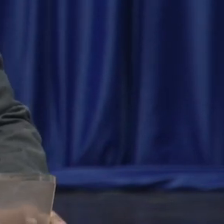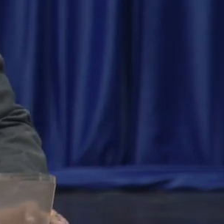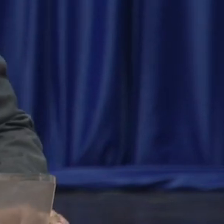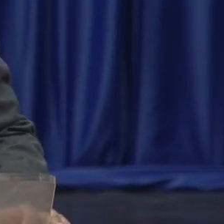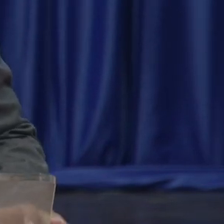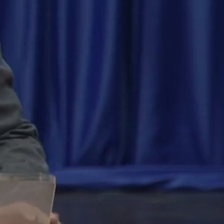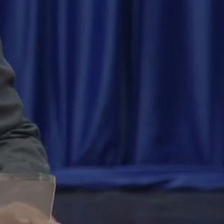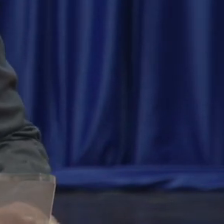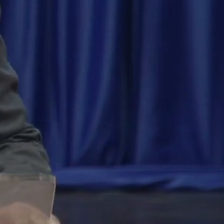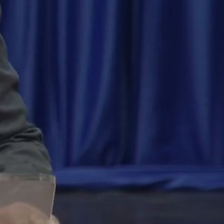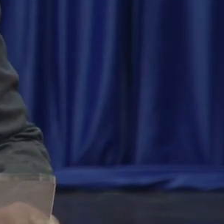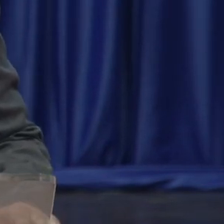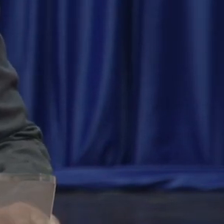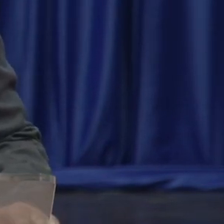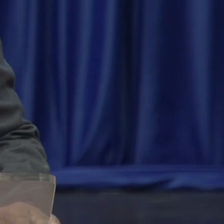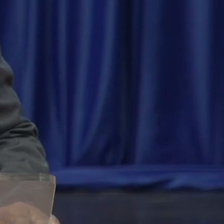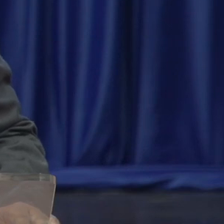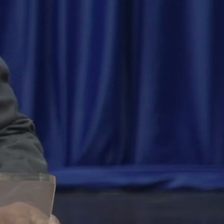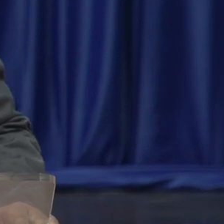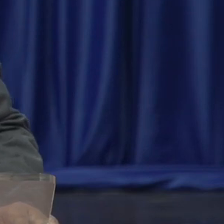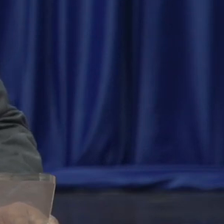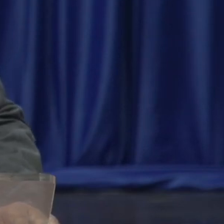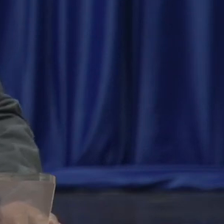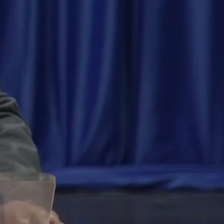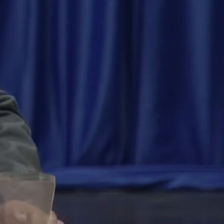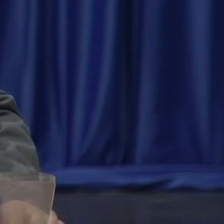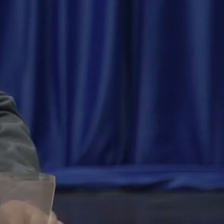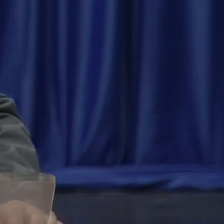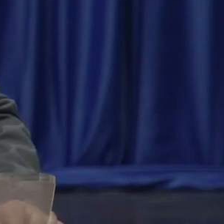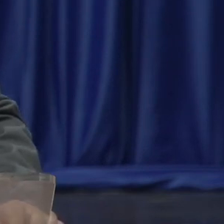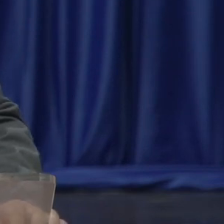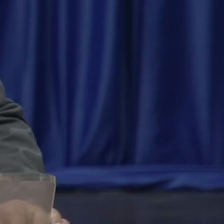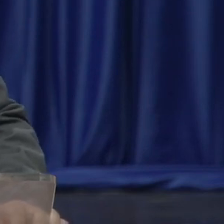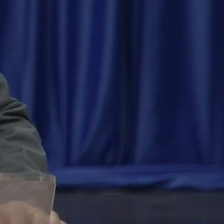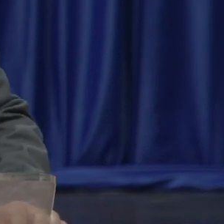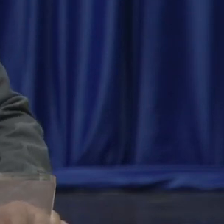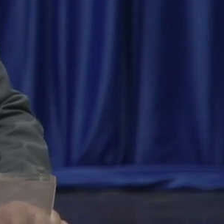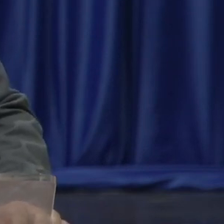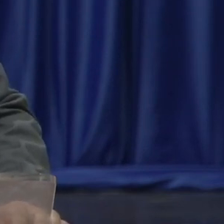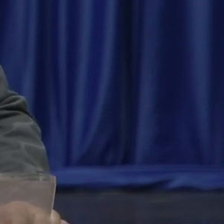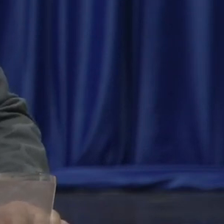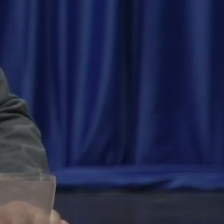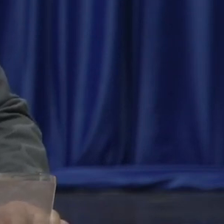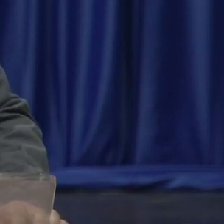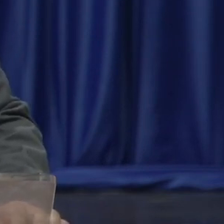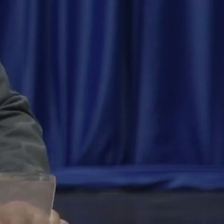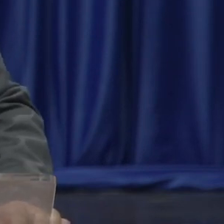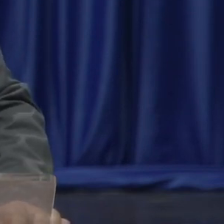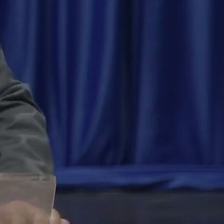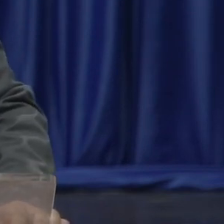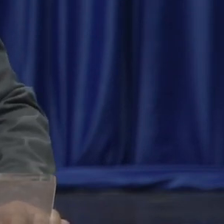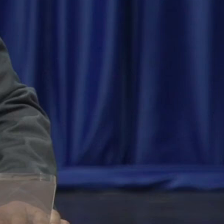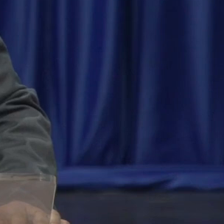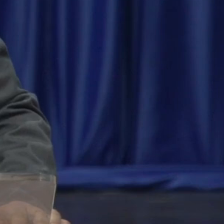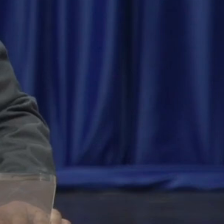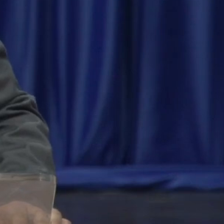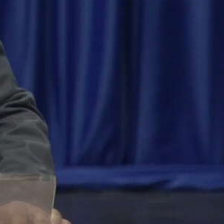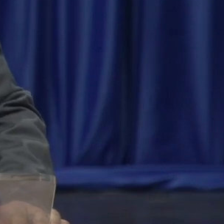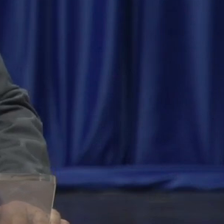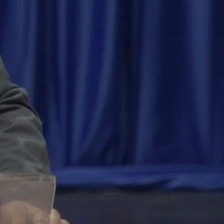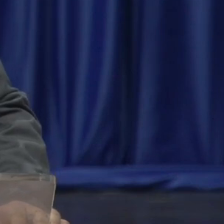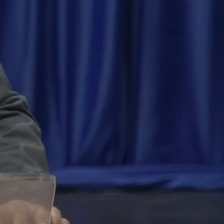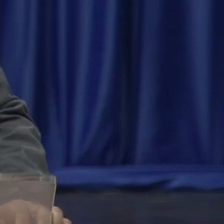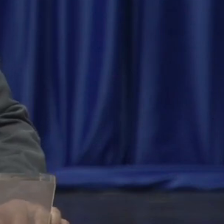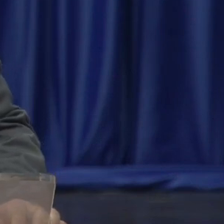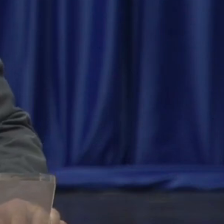gerekend, ondanks de goede voorbereidingen die we vooraf hebben getroffen. We willen bij wijze van uitzondering een